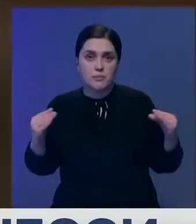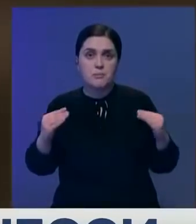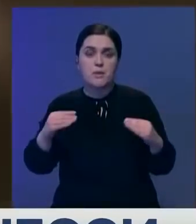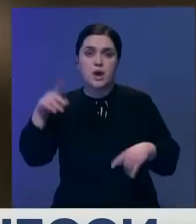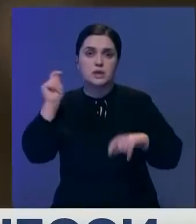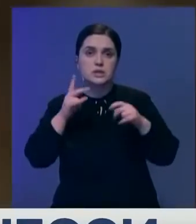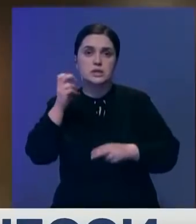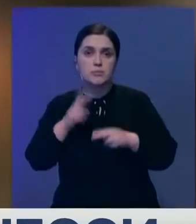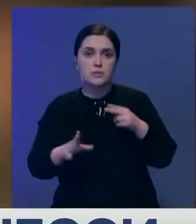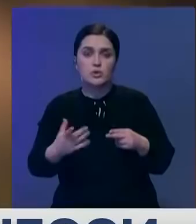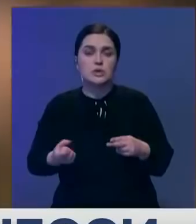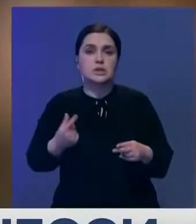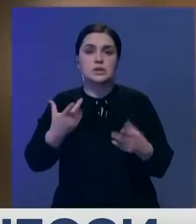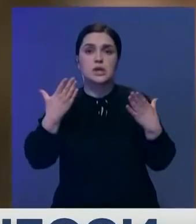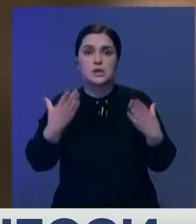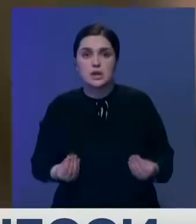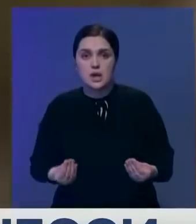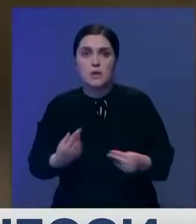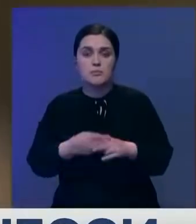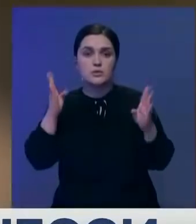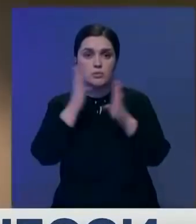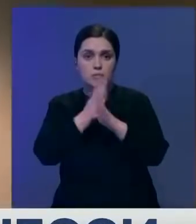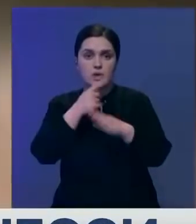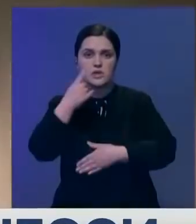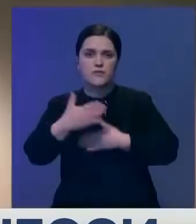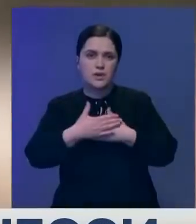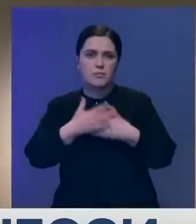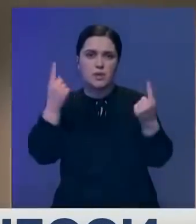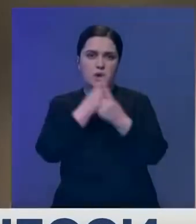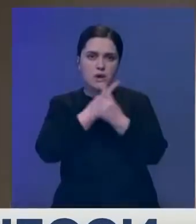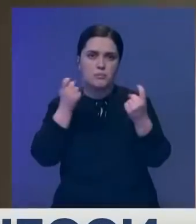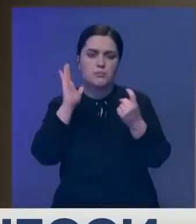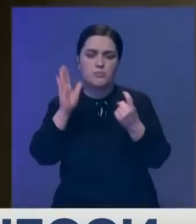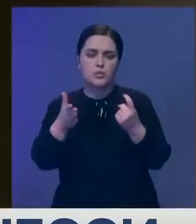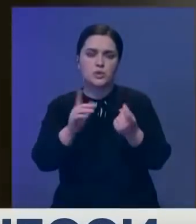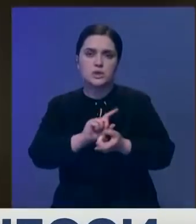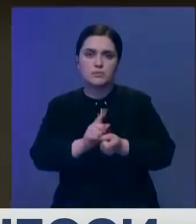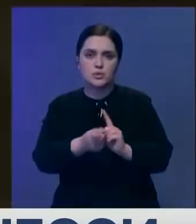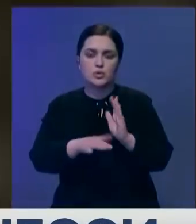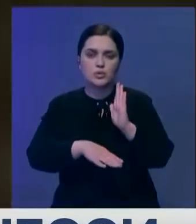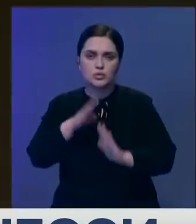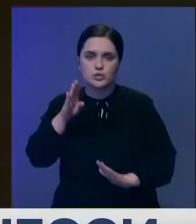осадки не прекращаются в регионе уже несколько дней. Благо, синоптики в ближайшее время прогнозируют ясную погоду.